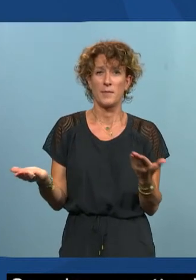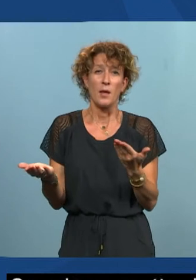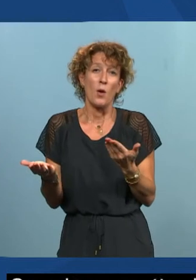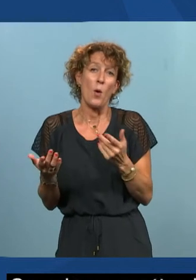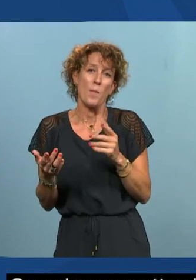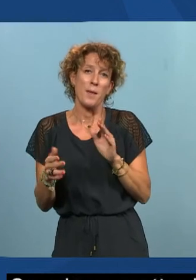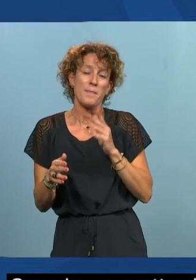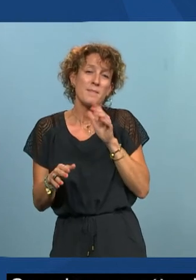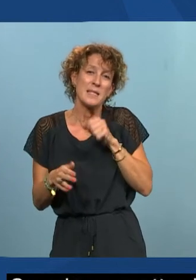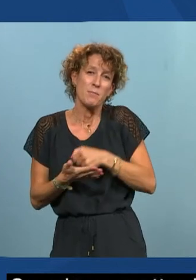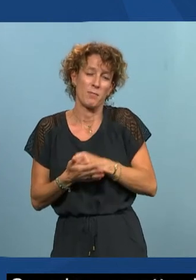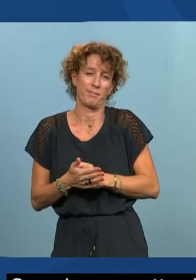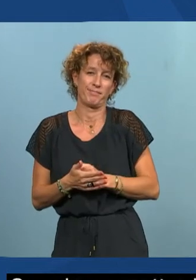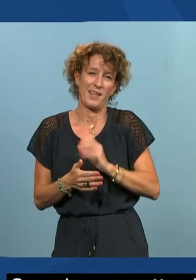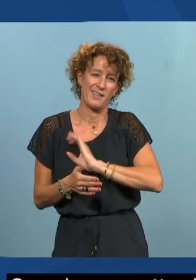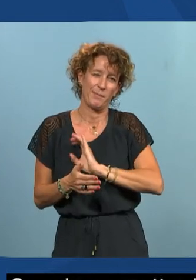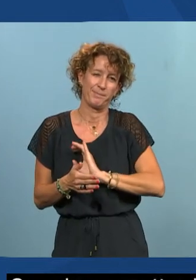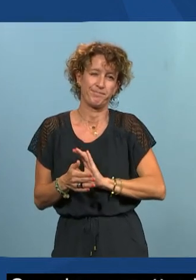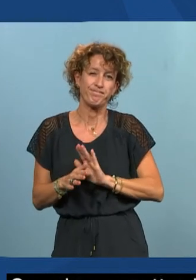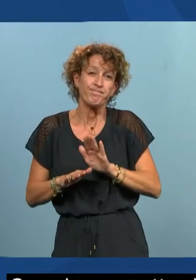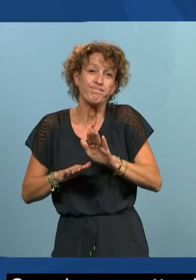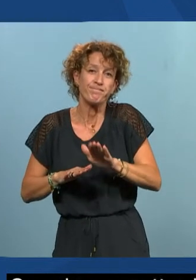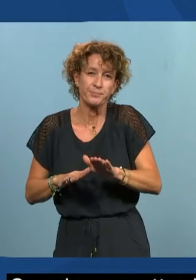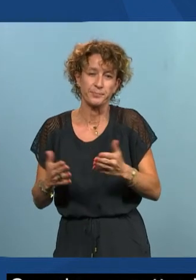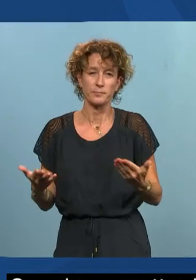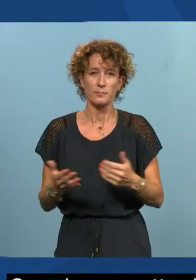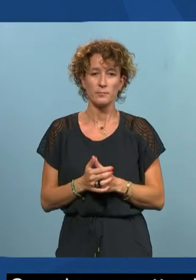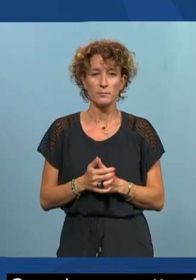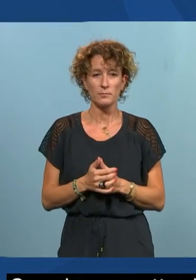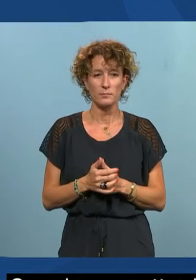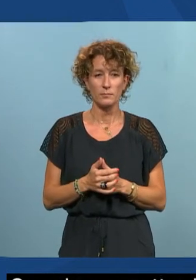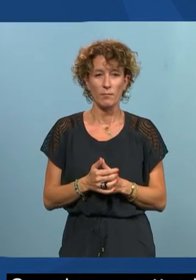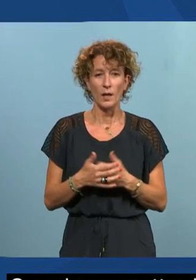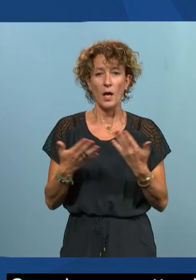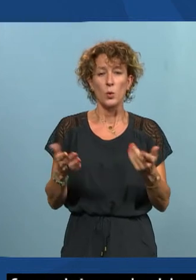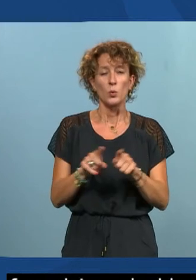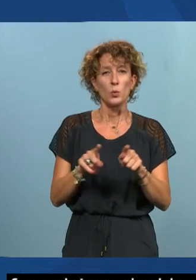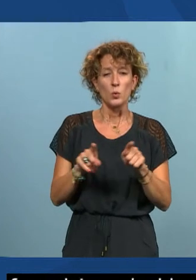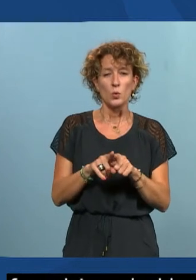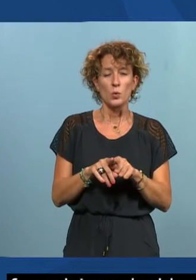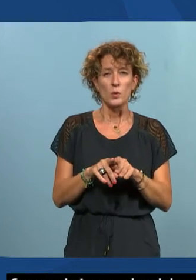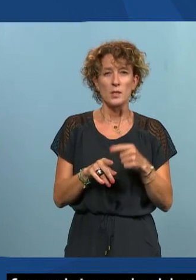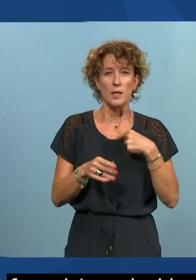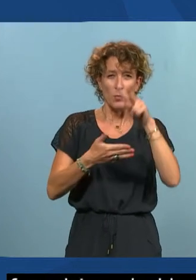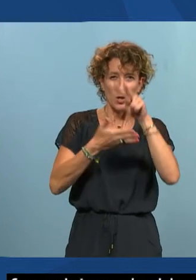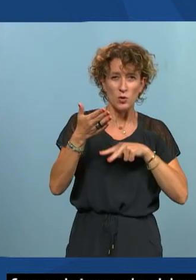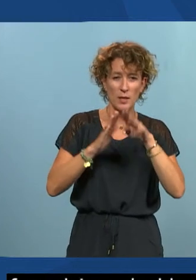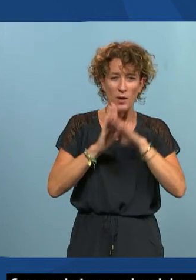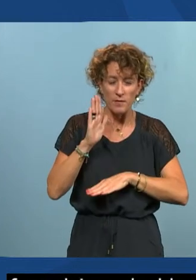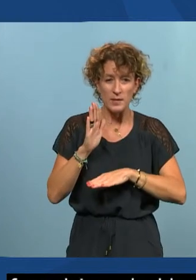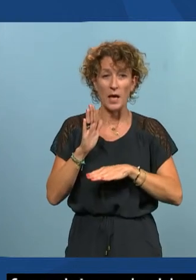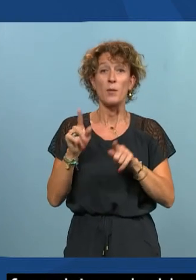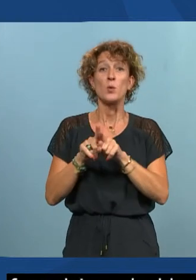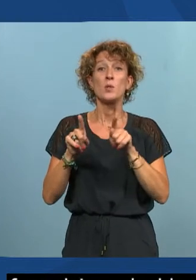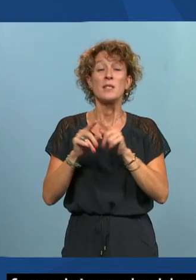marches qu'est-ce qu'il y de plus dans cette vidéo alors je lis moins vite que vous augmentez les contrastes la couleur la